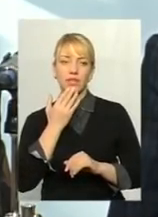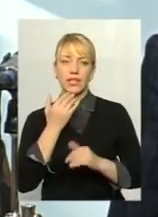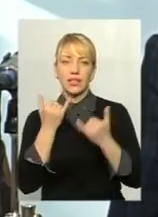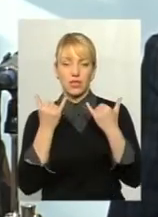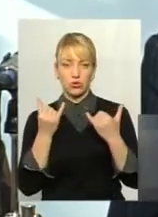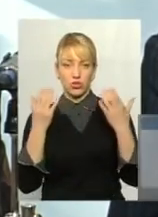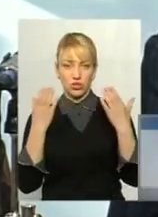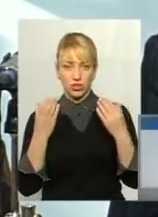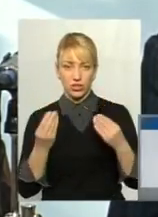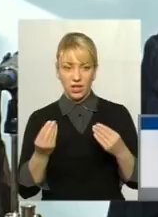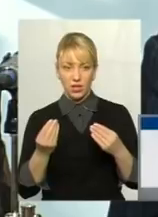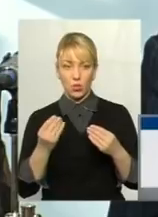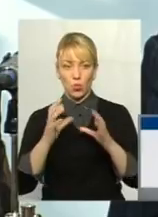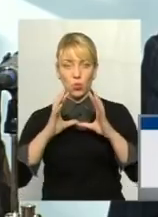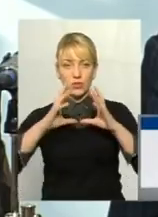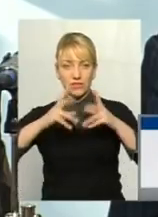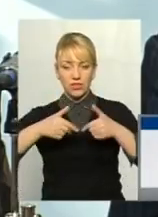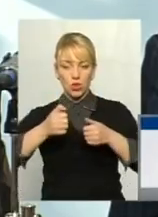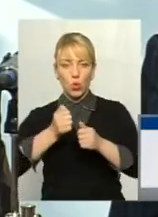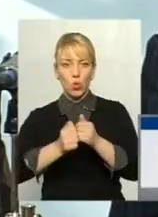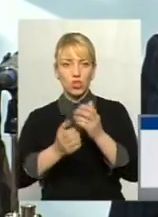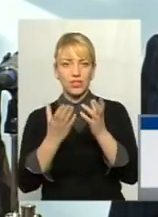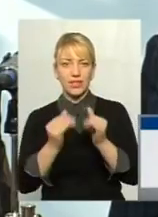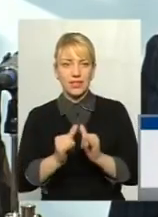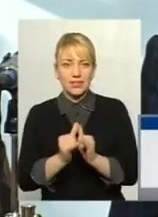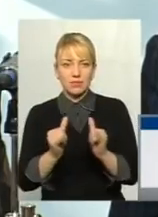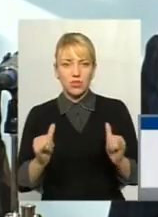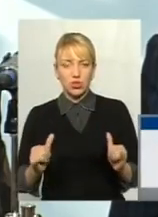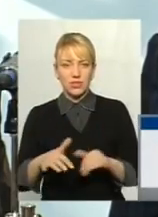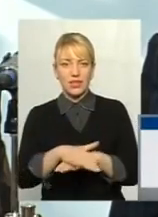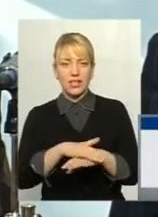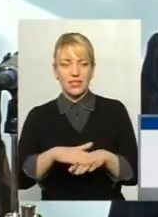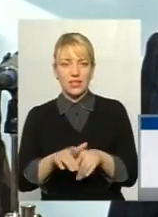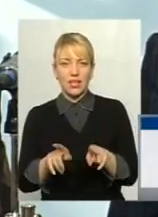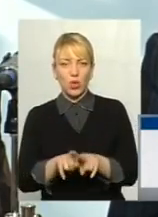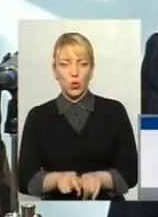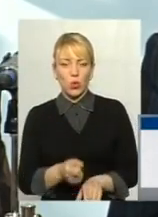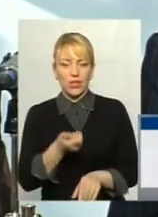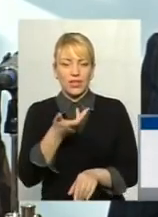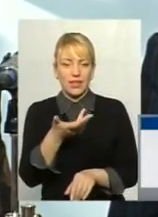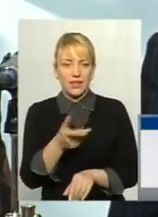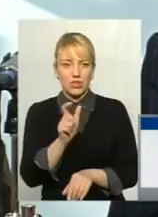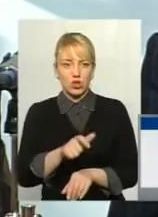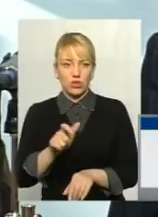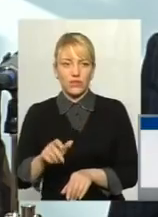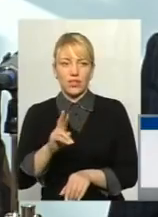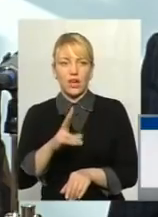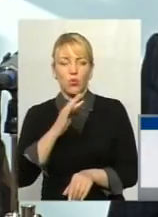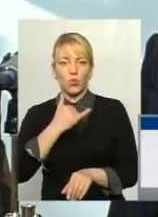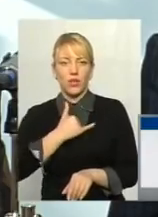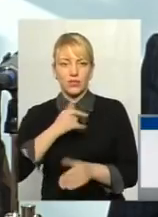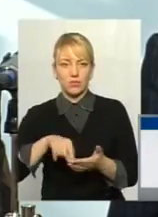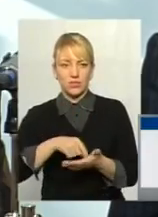світі кожного дня збільшується населення на таку кількість чоловік, як в нашому